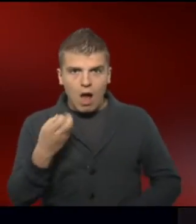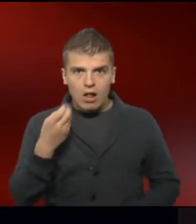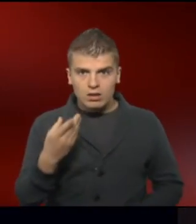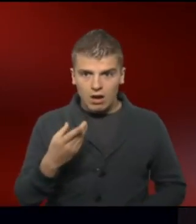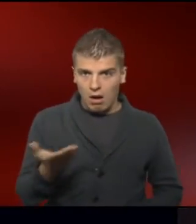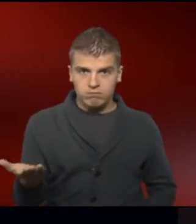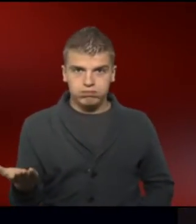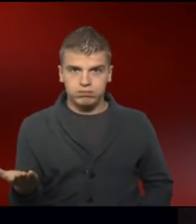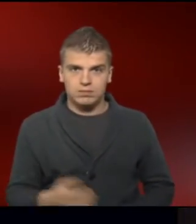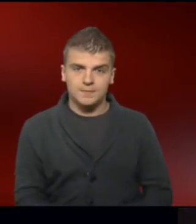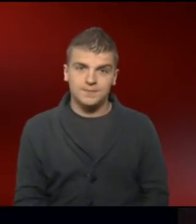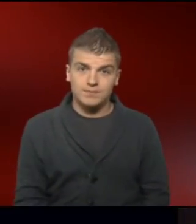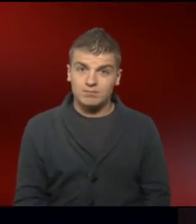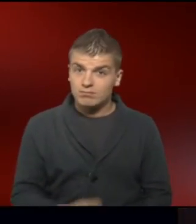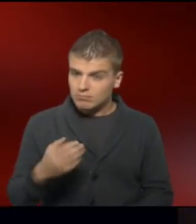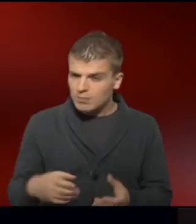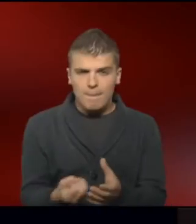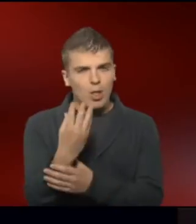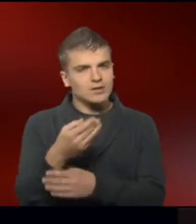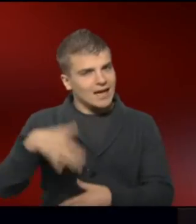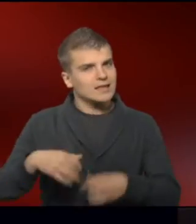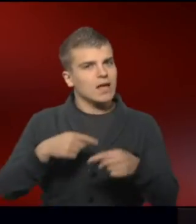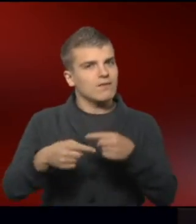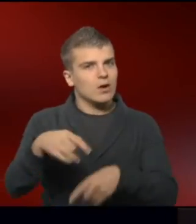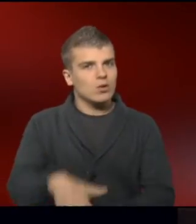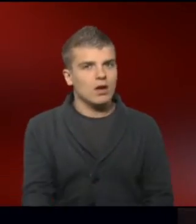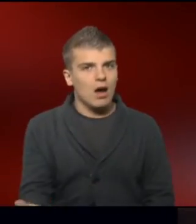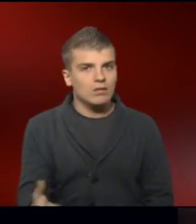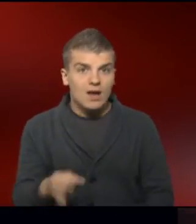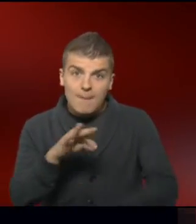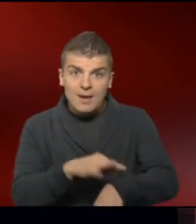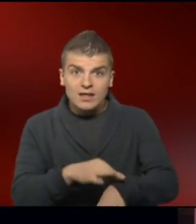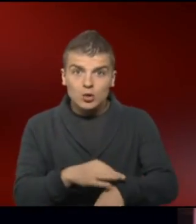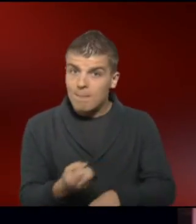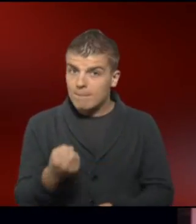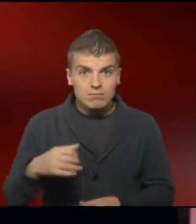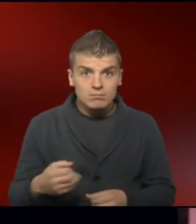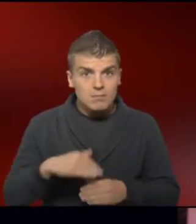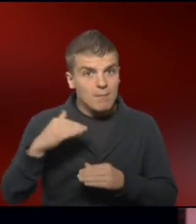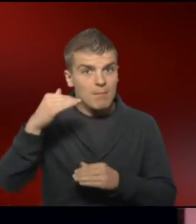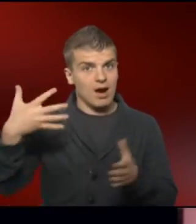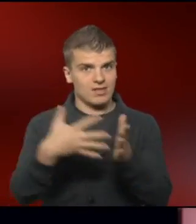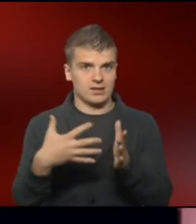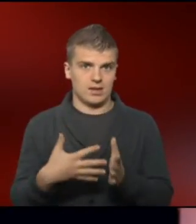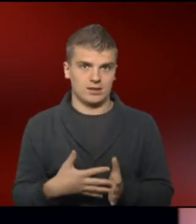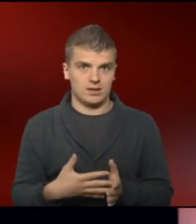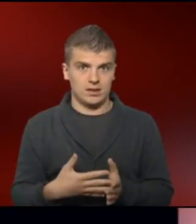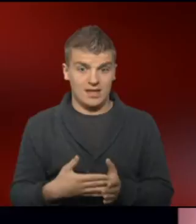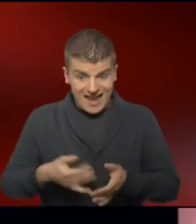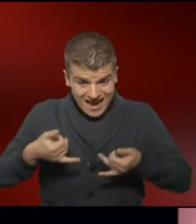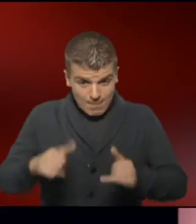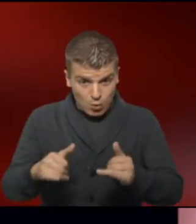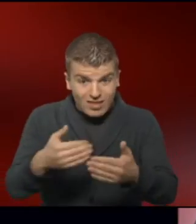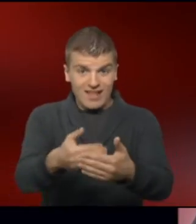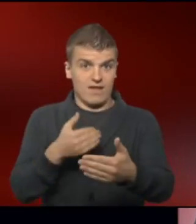konfrontiert. Und jetzt gibt es da plötzlich eine Entwicklung. Die Medizin bringt immer mehr Tests heraus, mit denen man schon vor der Geburt